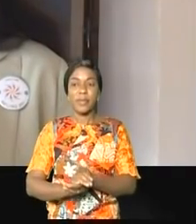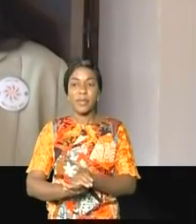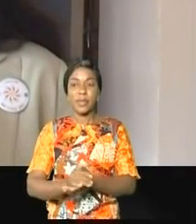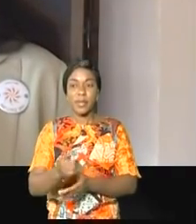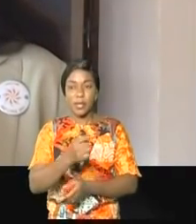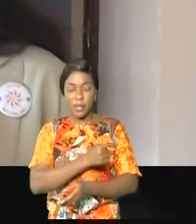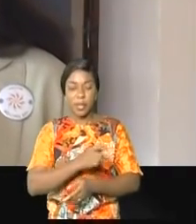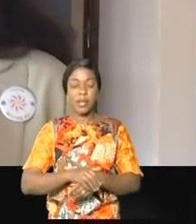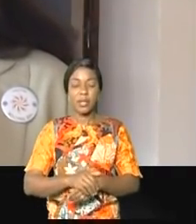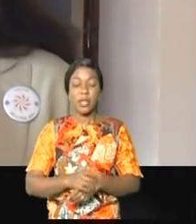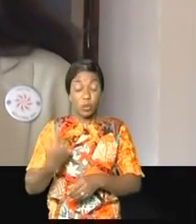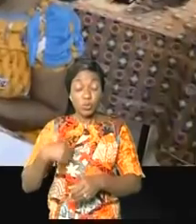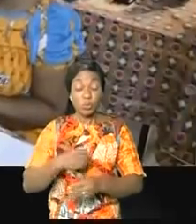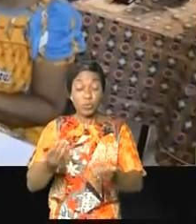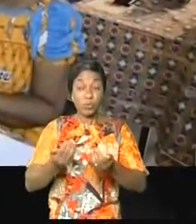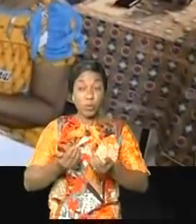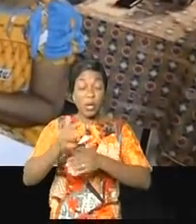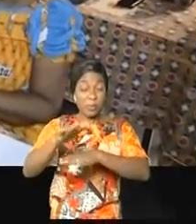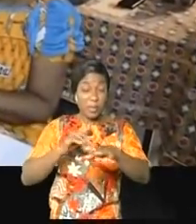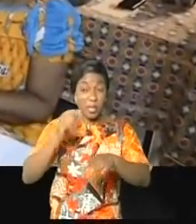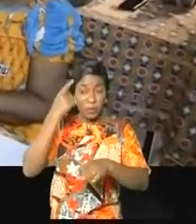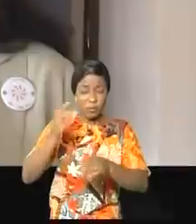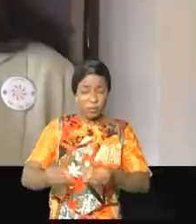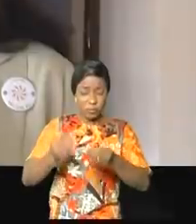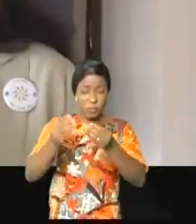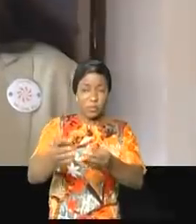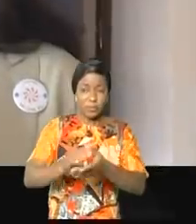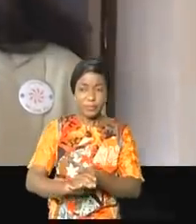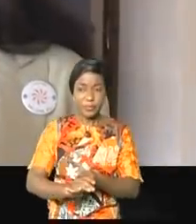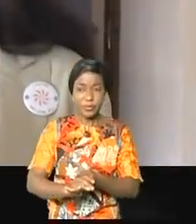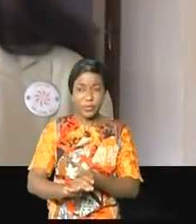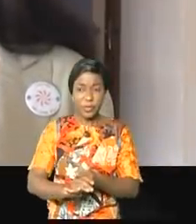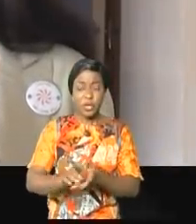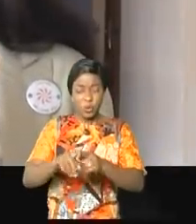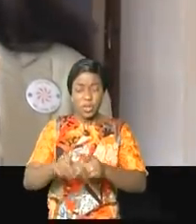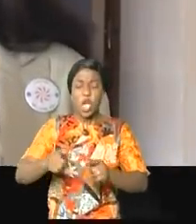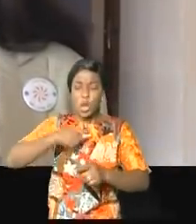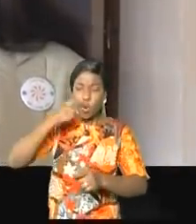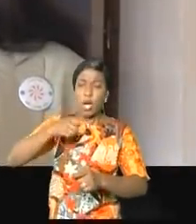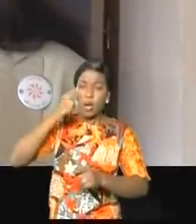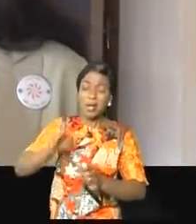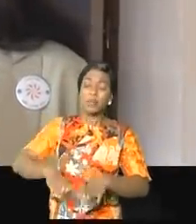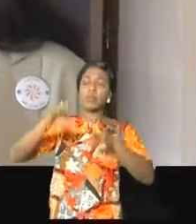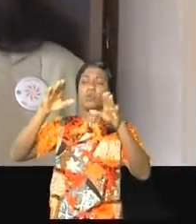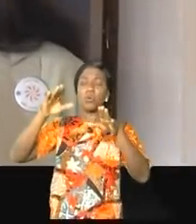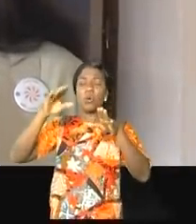Beijing Plus, nous sommes appelés à maintenir le monitoring et les évaluations de la mise en